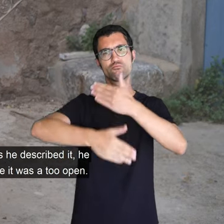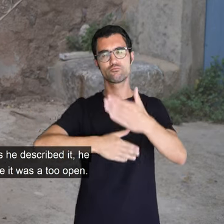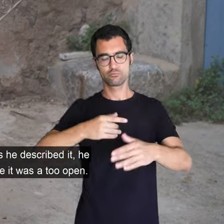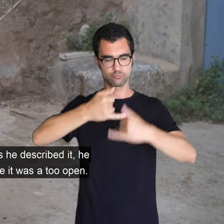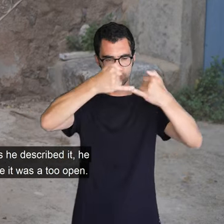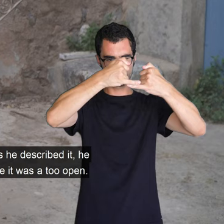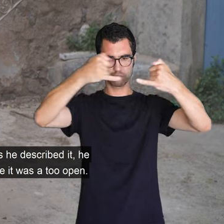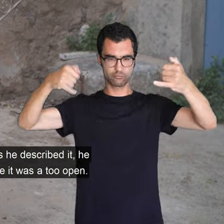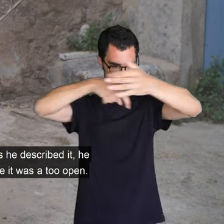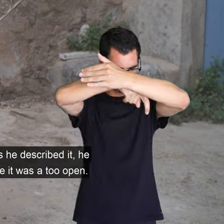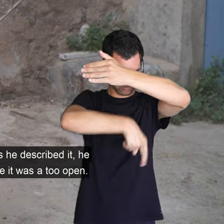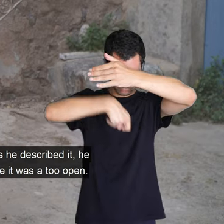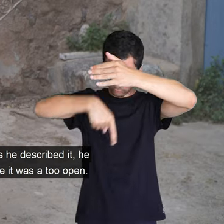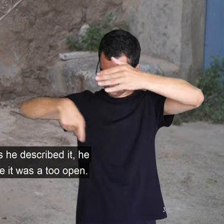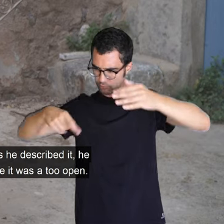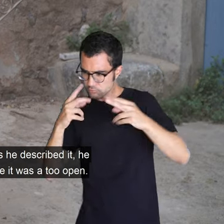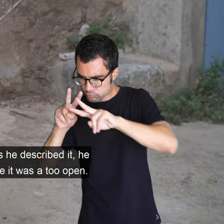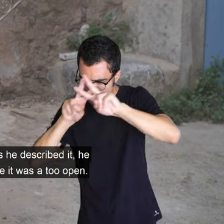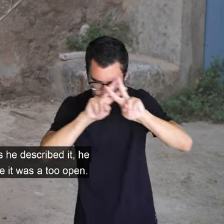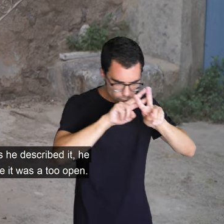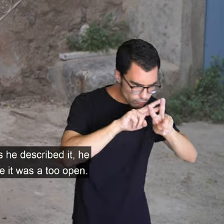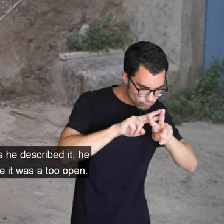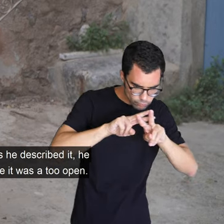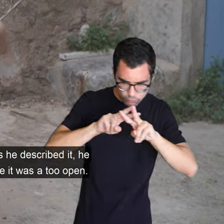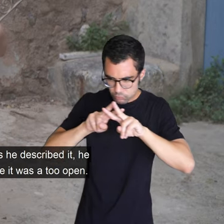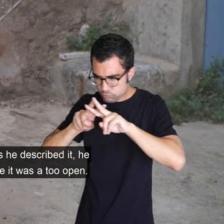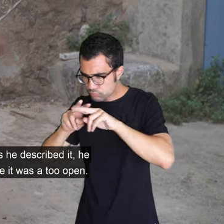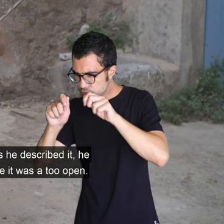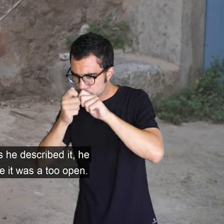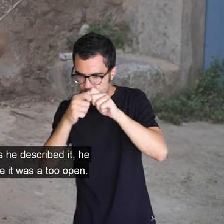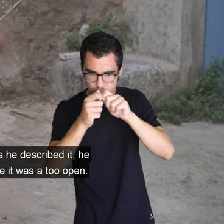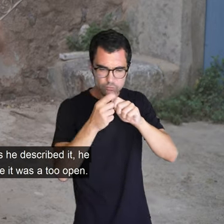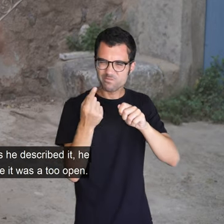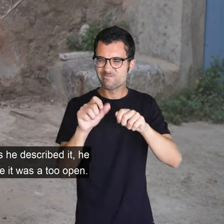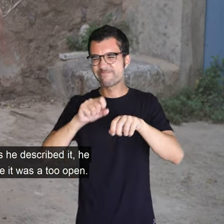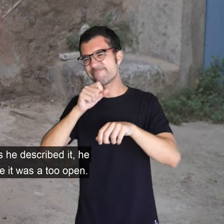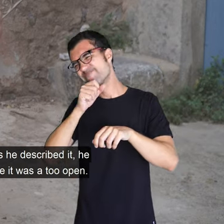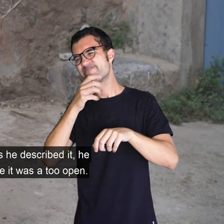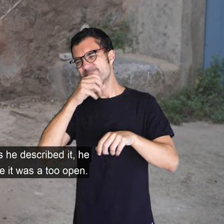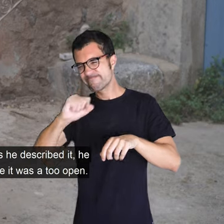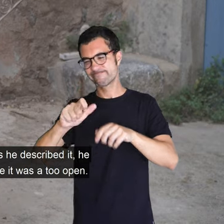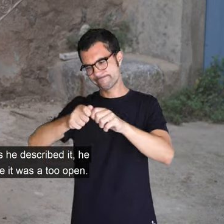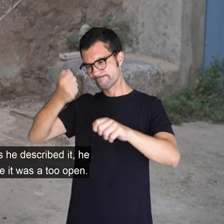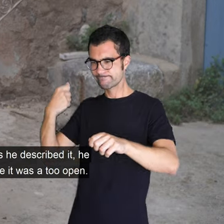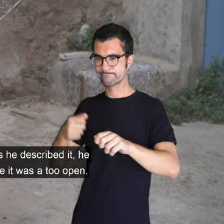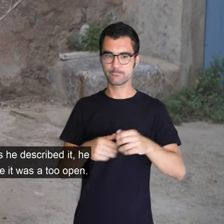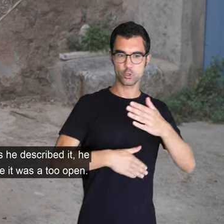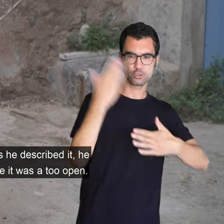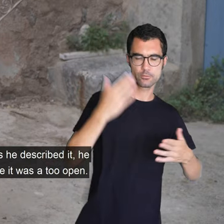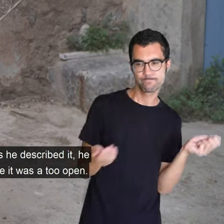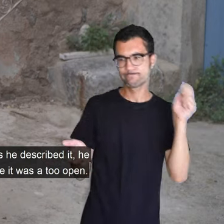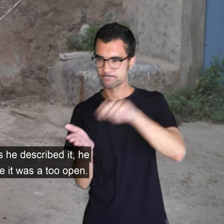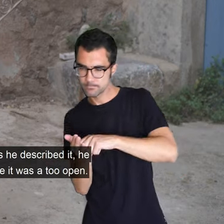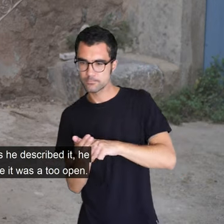palangres, si faltava un nom, o un braçol que era, i llevava un braçol, i en tornava a posar una altra de nou, i